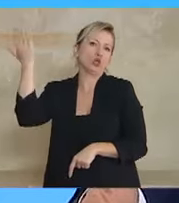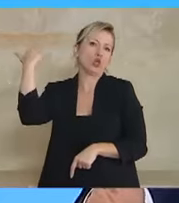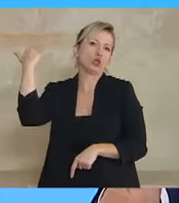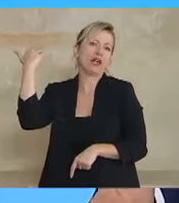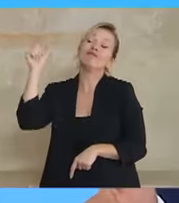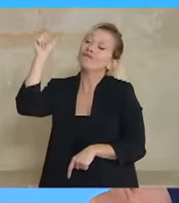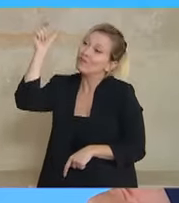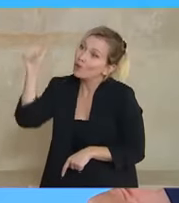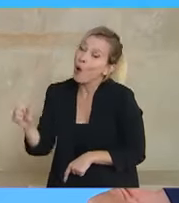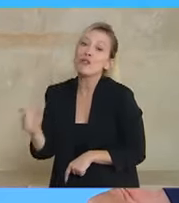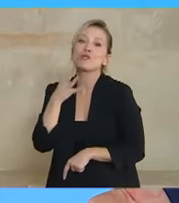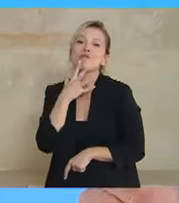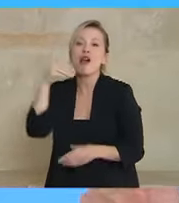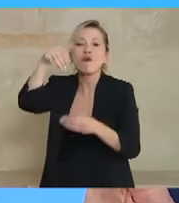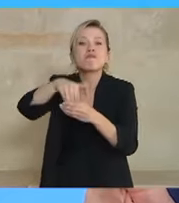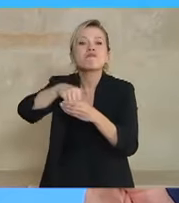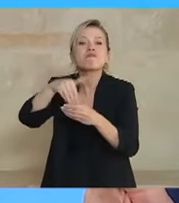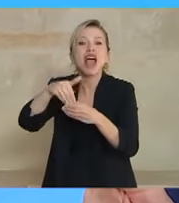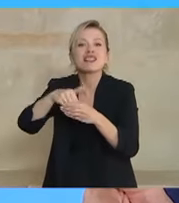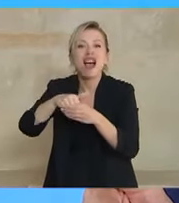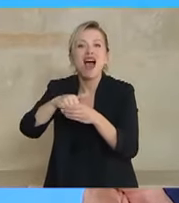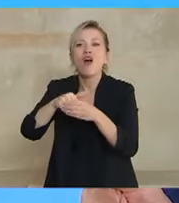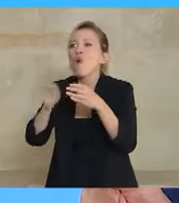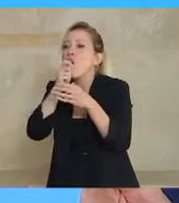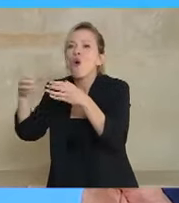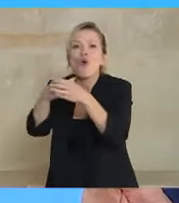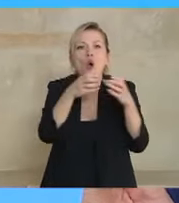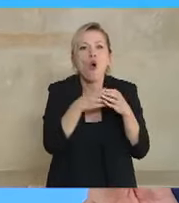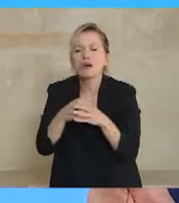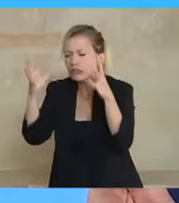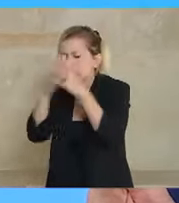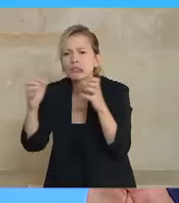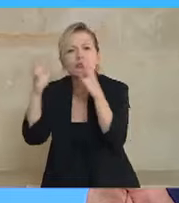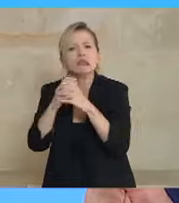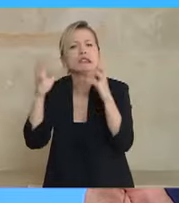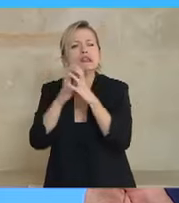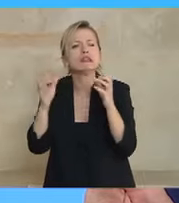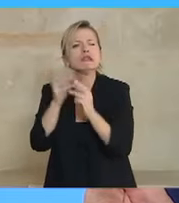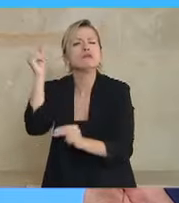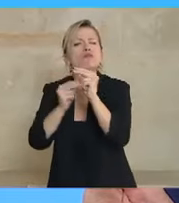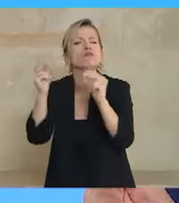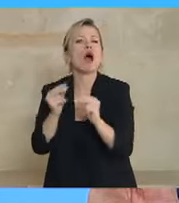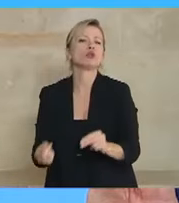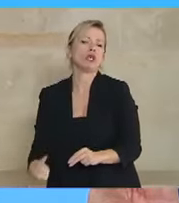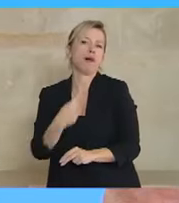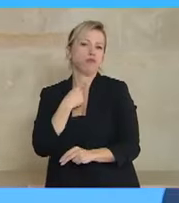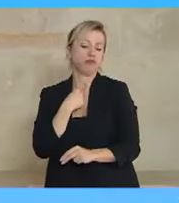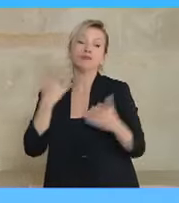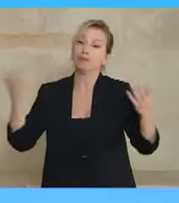εσωτερικών αντιδράσεων. Αλλά αυτή η μεταρρύθμιση, η οποία απελευθερώνει ένα σημαντικό αριθμό δικαστών για να